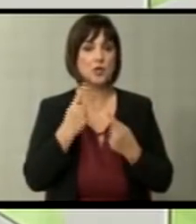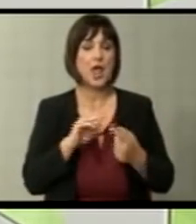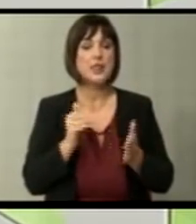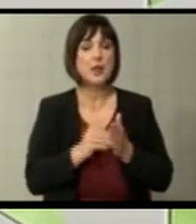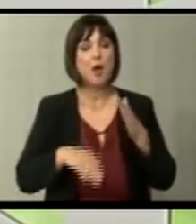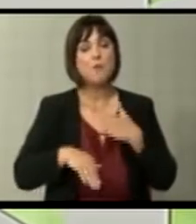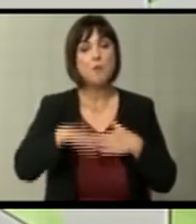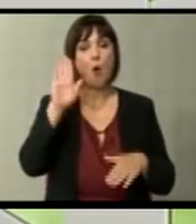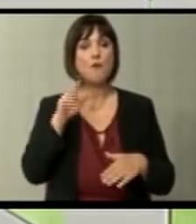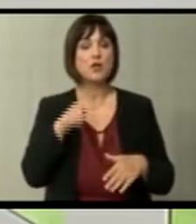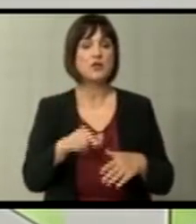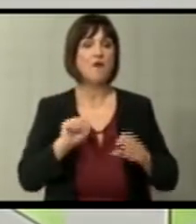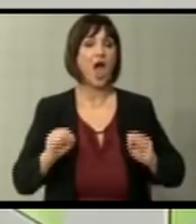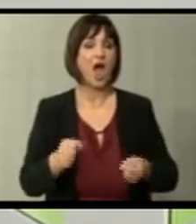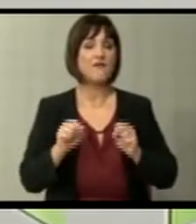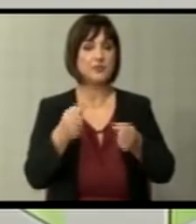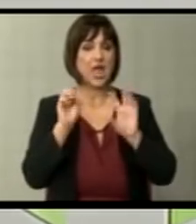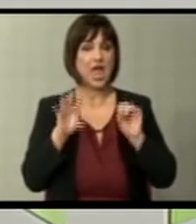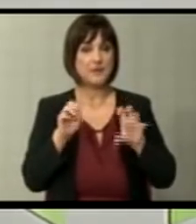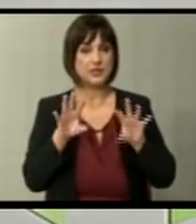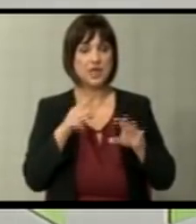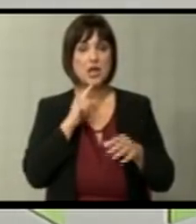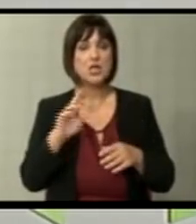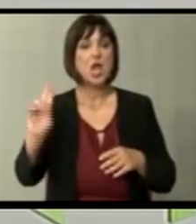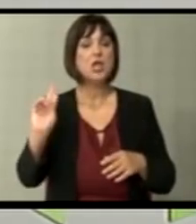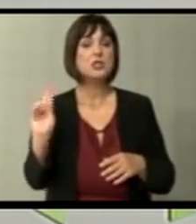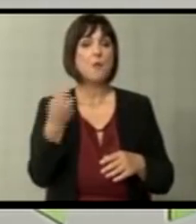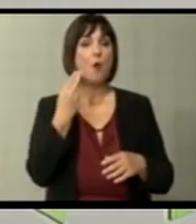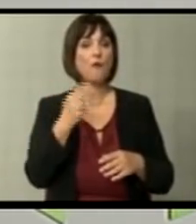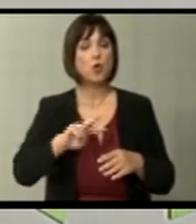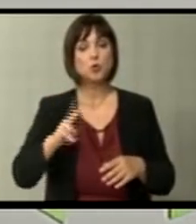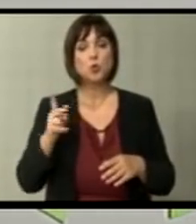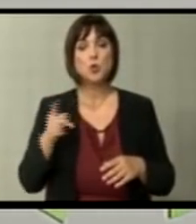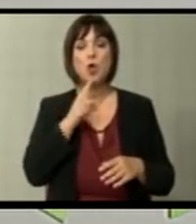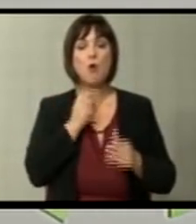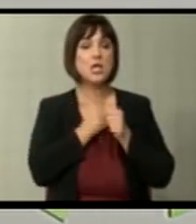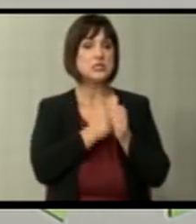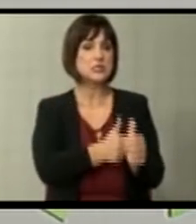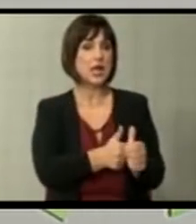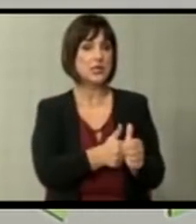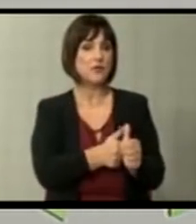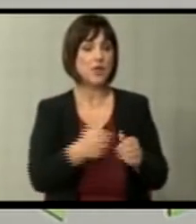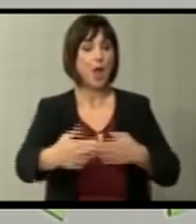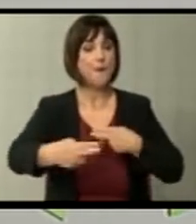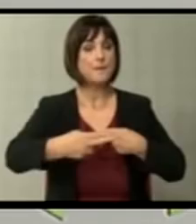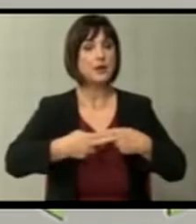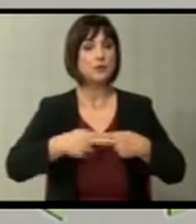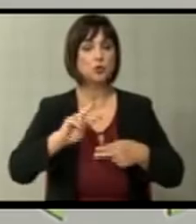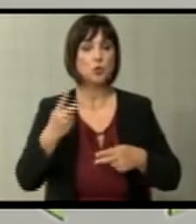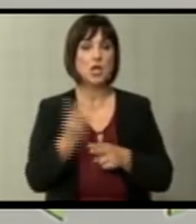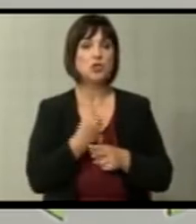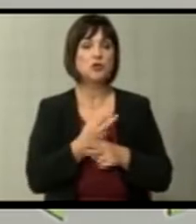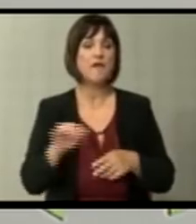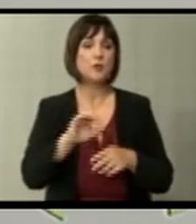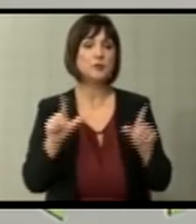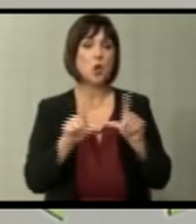повеќе вакви афирмативни емисији каде што ќе повикат и други кои ги следат приближувањето на други држави кој на